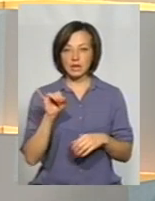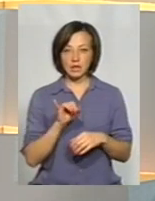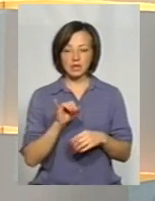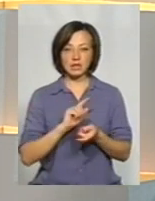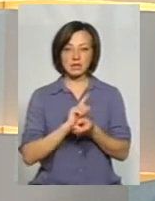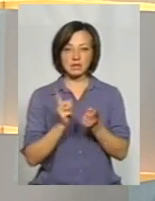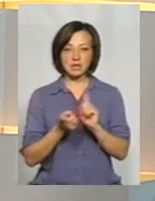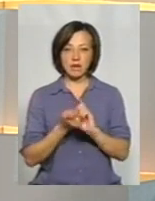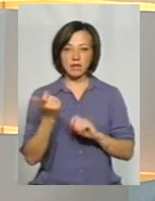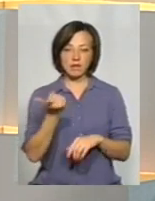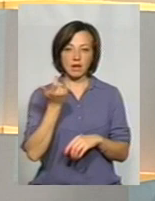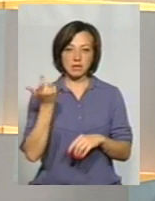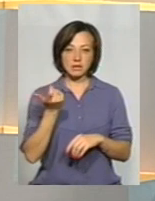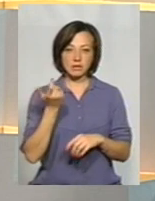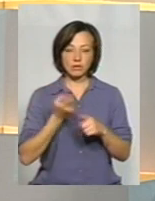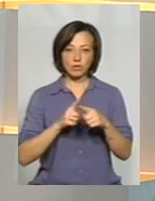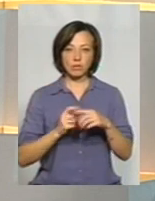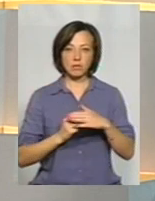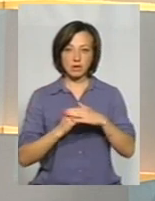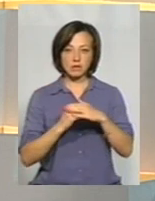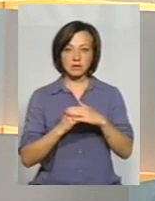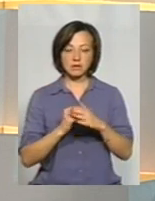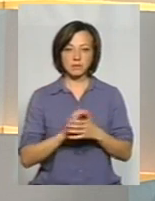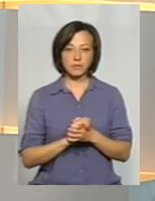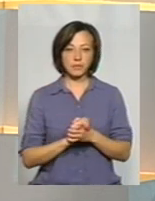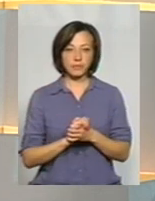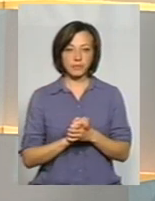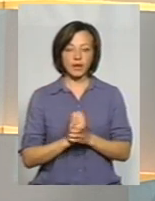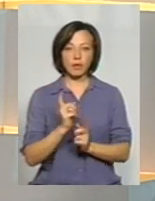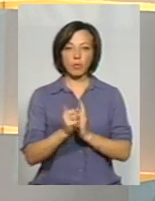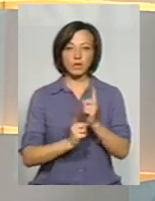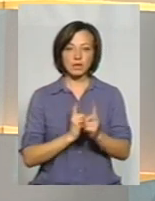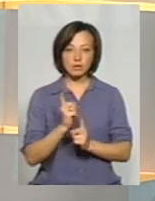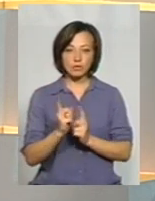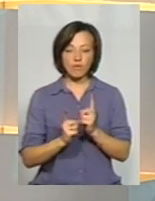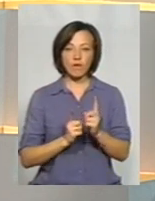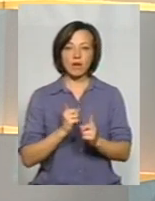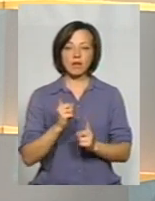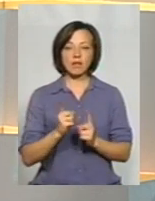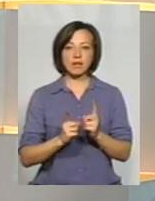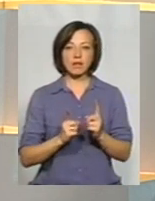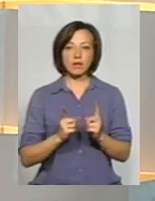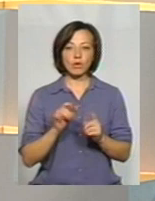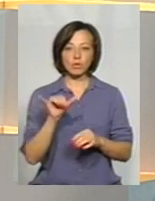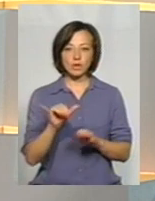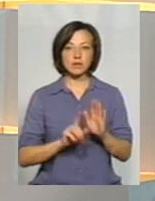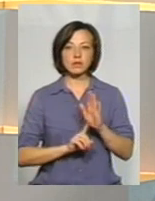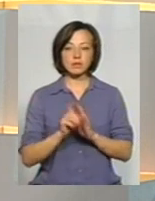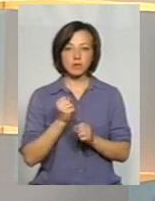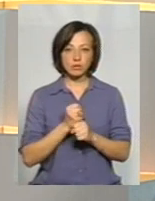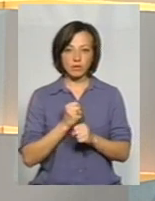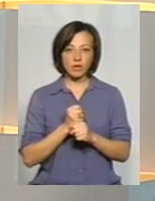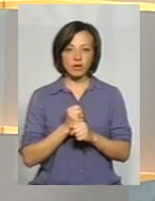власниками тої бази. Вони її модернізували, вона вже в них запрацювала,